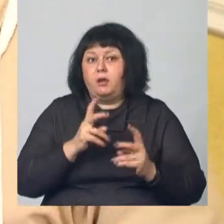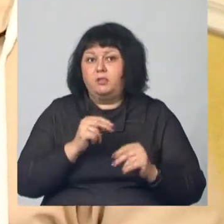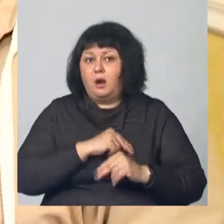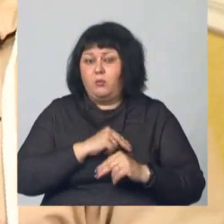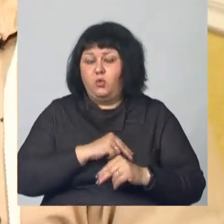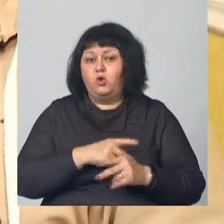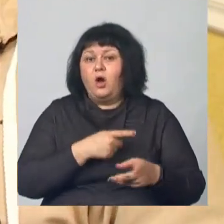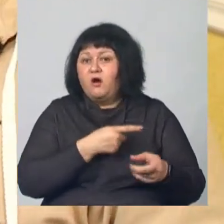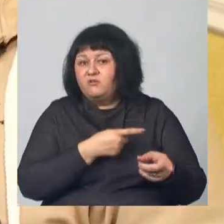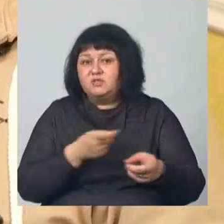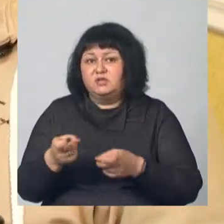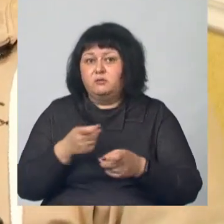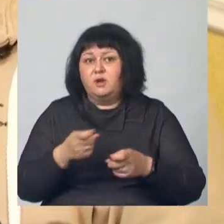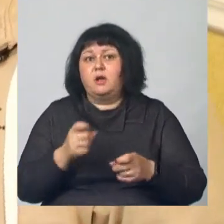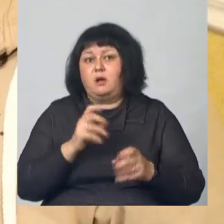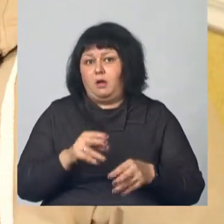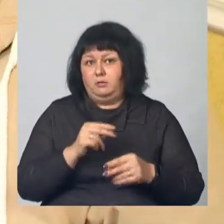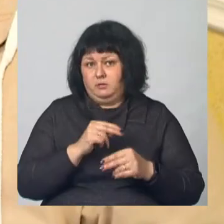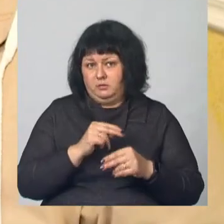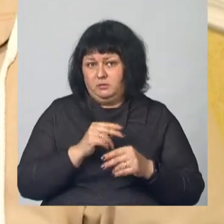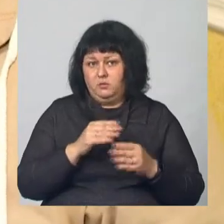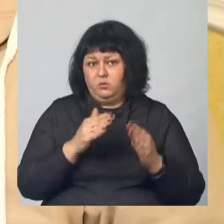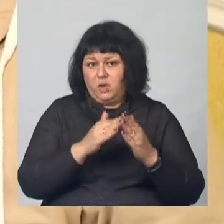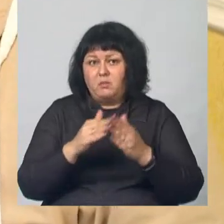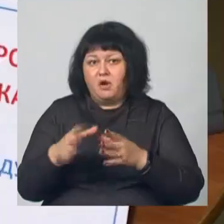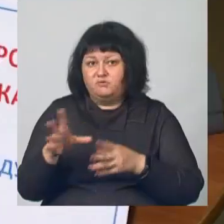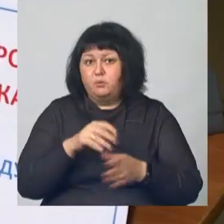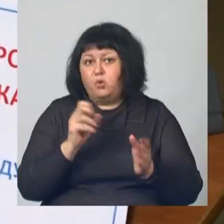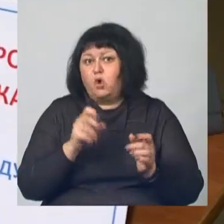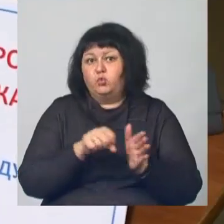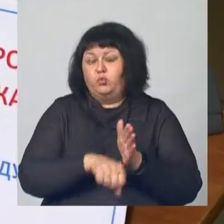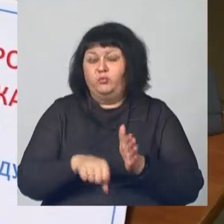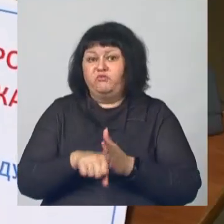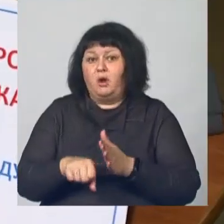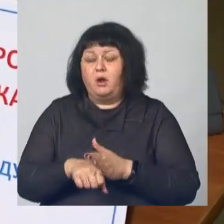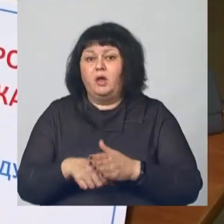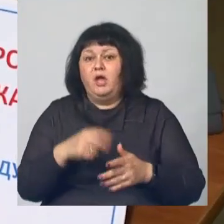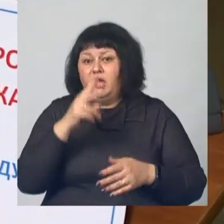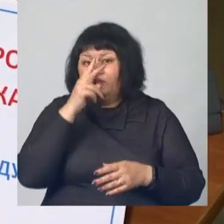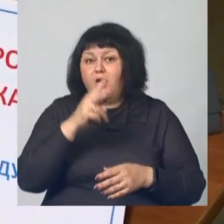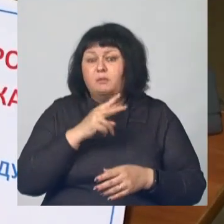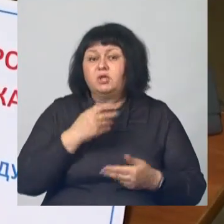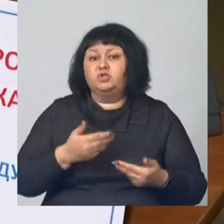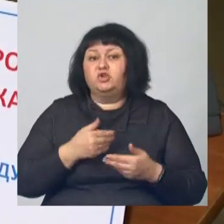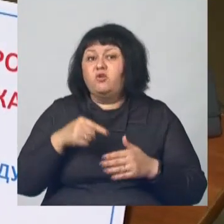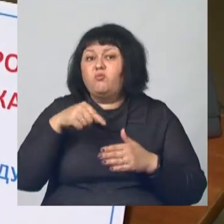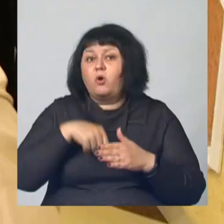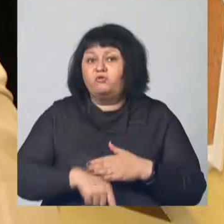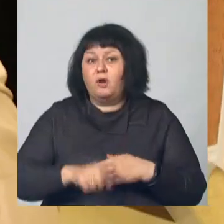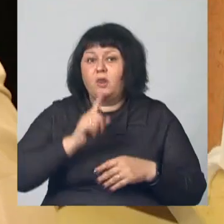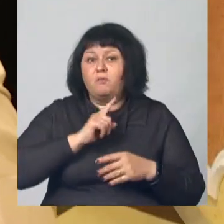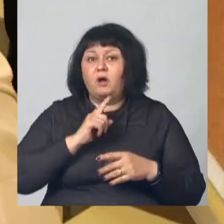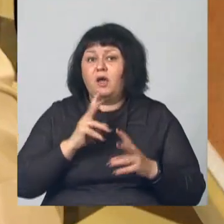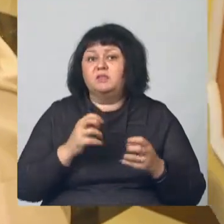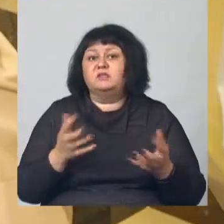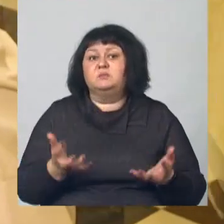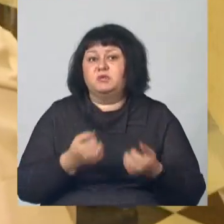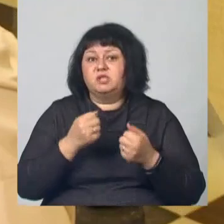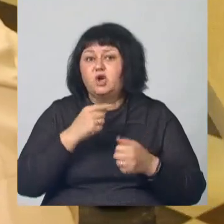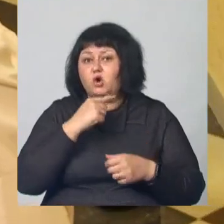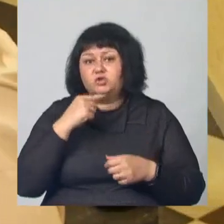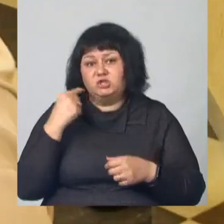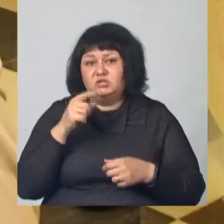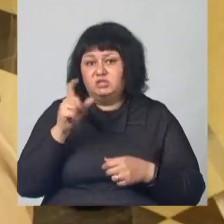районом, дом за домом, дом за домом. Убивали просто. Два месяца они жили в подвале, пока не спасли российские